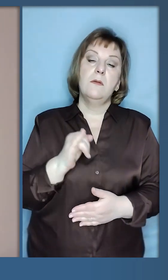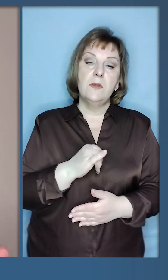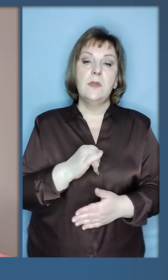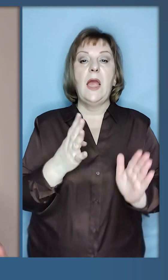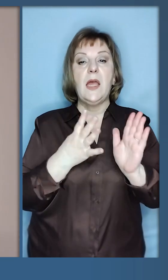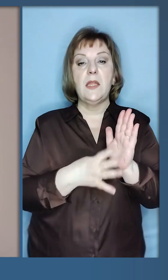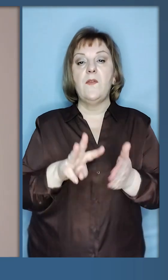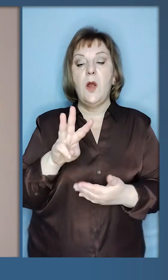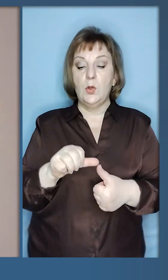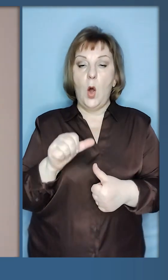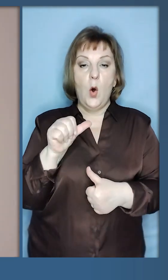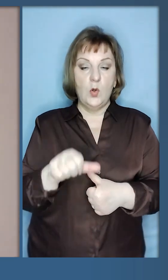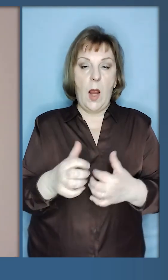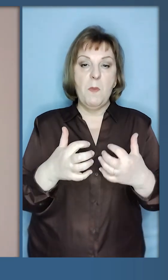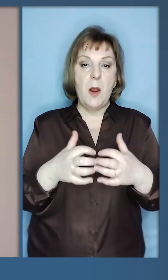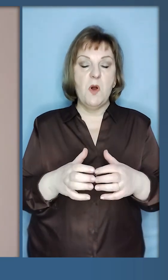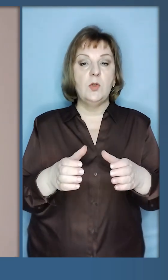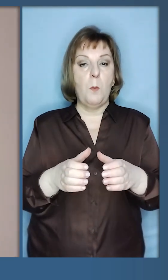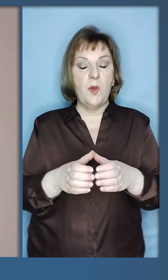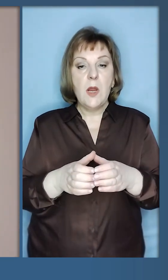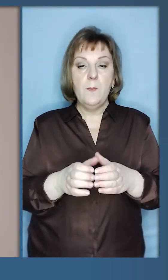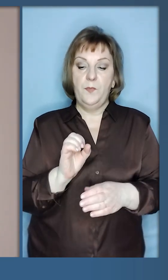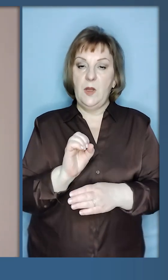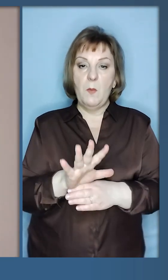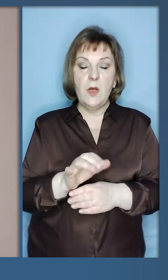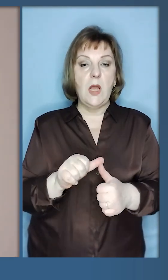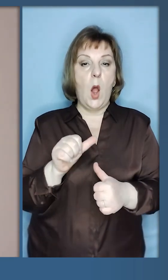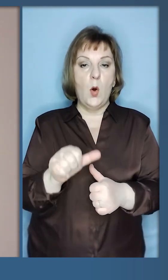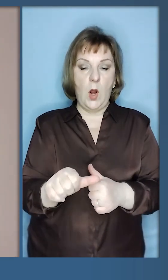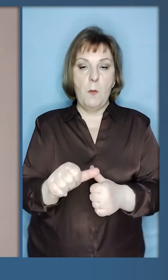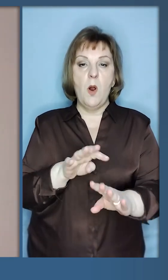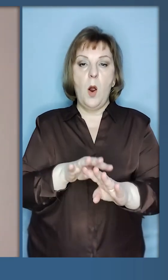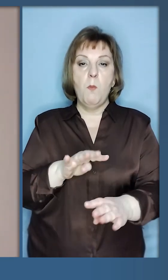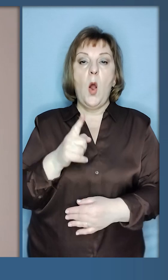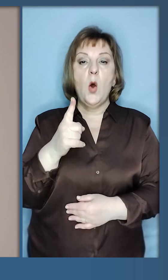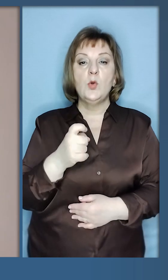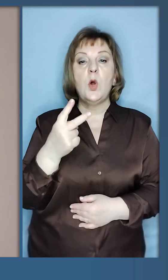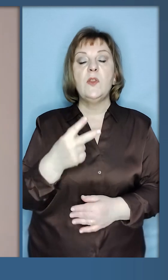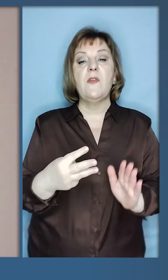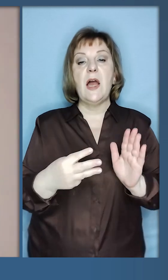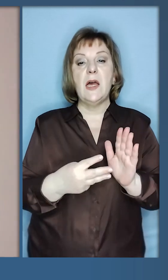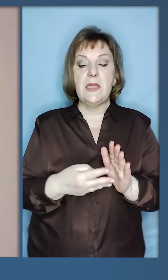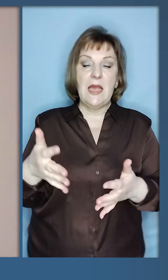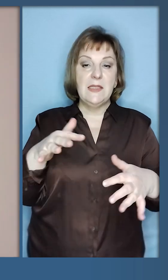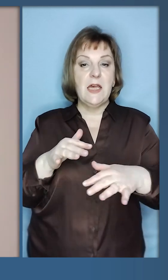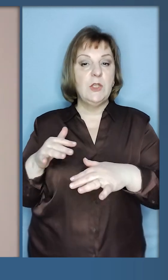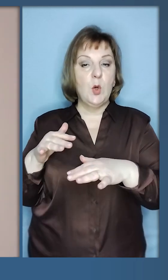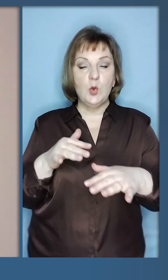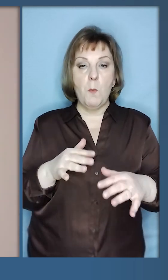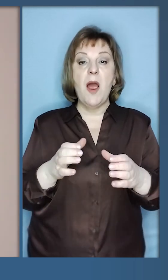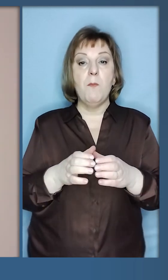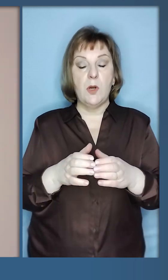-ї окремих механізованих бригад, 15-го окремого батальйону 128-ї гірсько